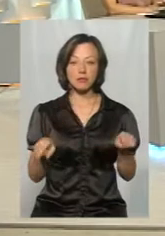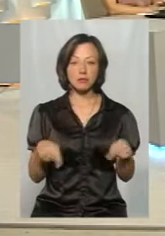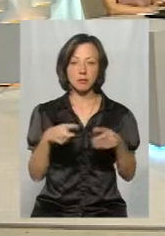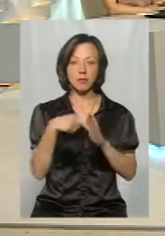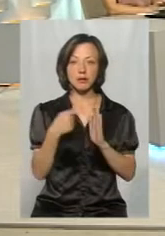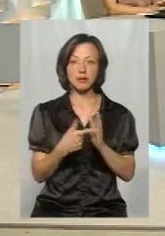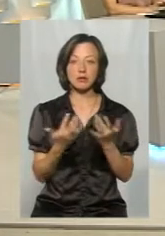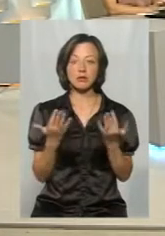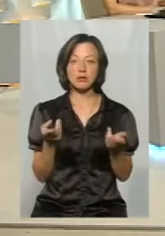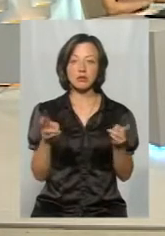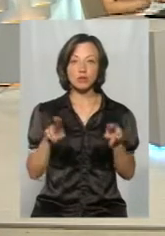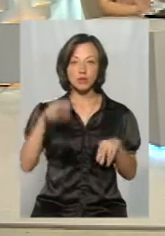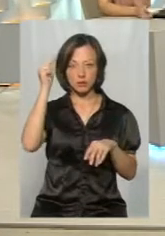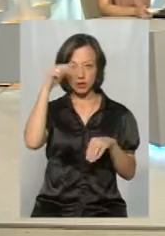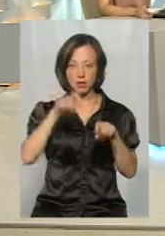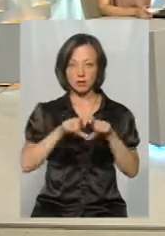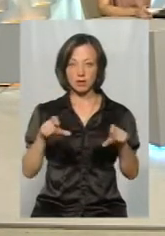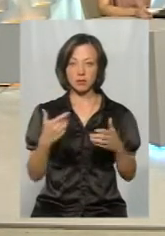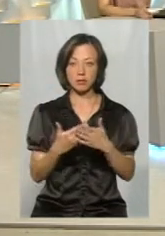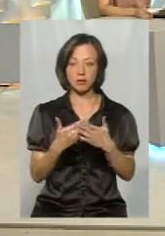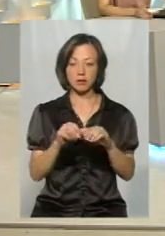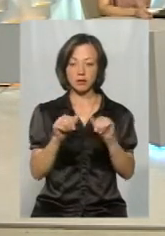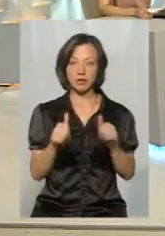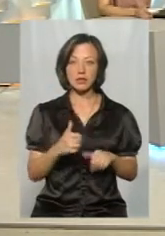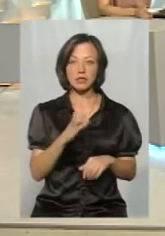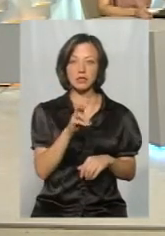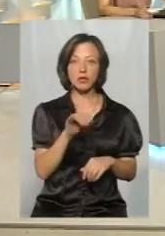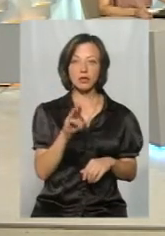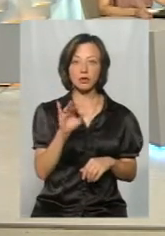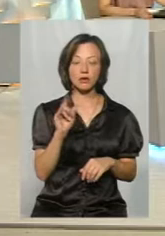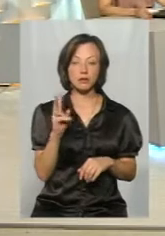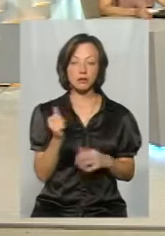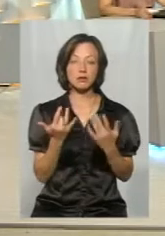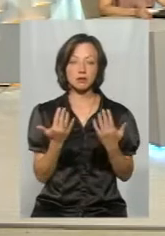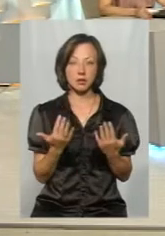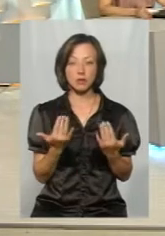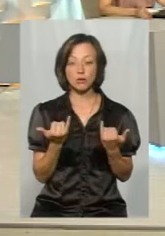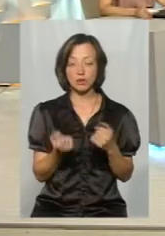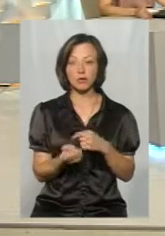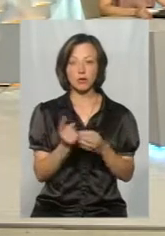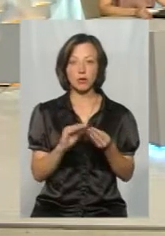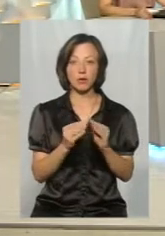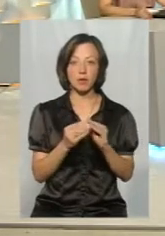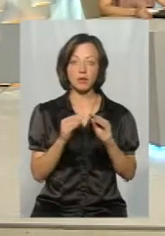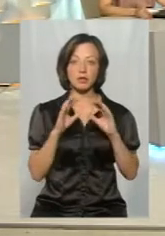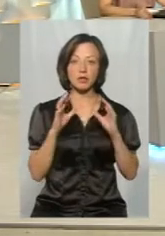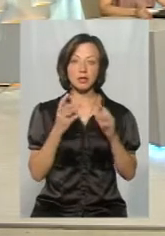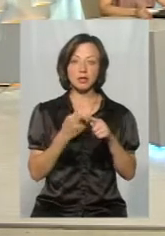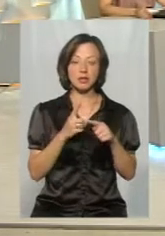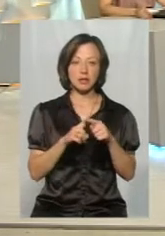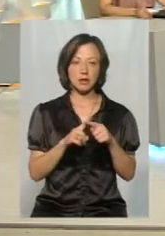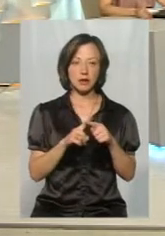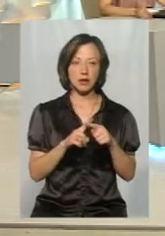залишиться навчальних закладів, наприклад, такого типу, як Славутинка, хто сьогодні визрюває проблема з Березівським інтернатом, так?